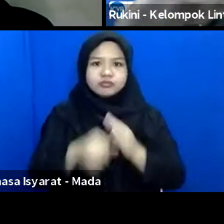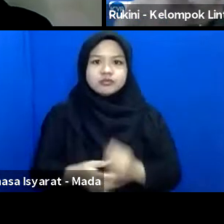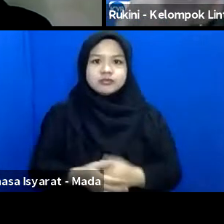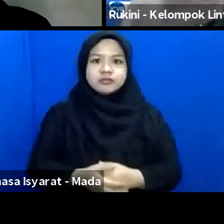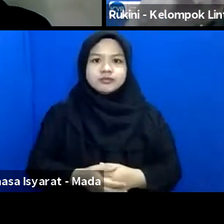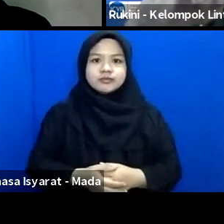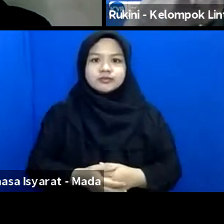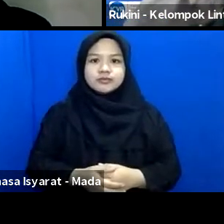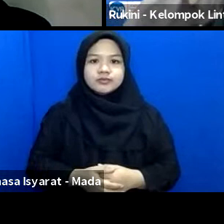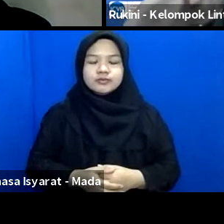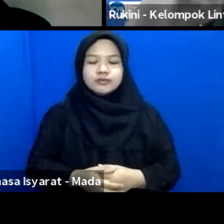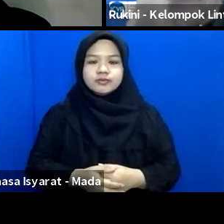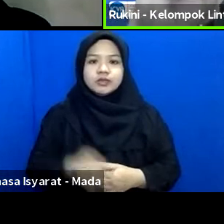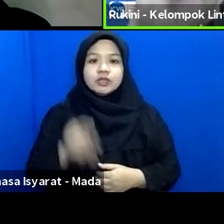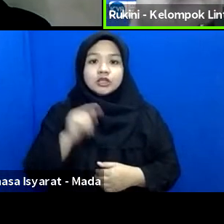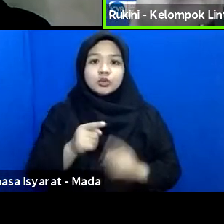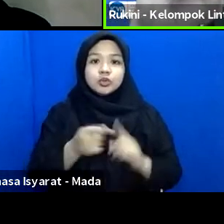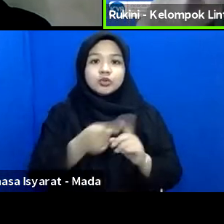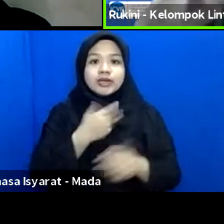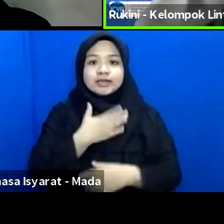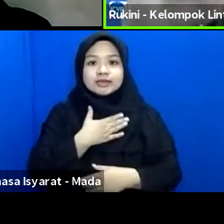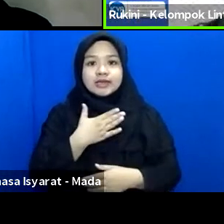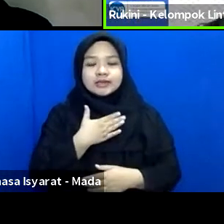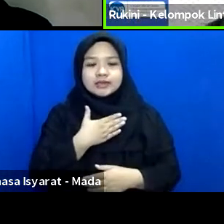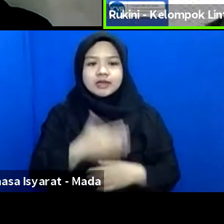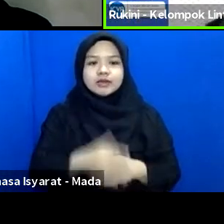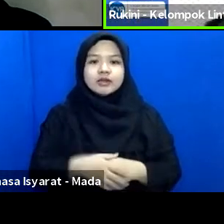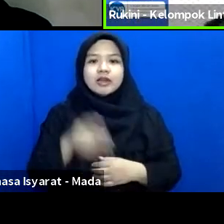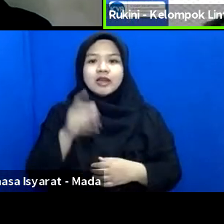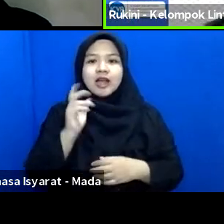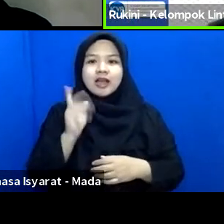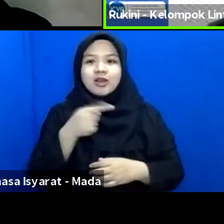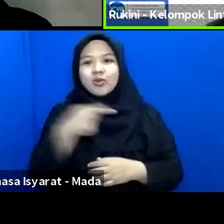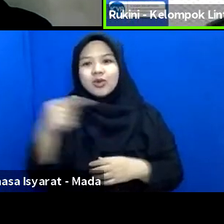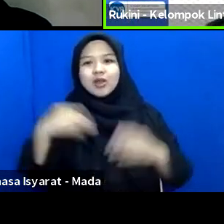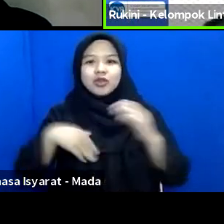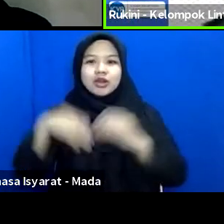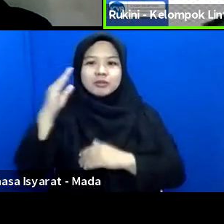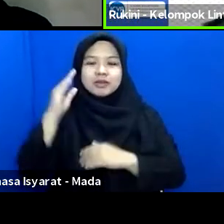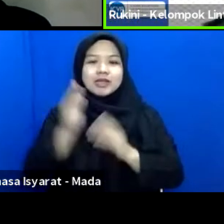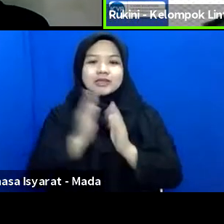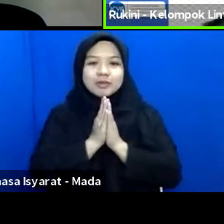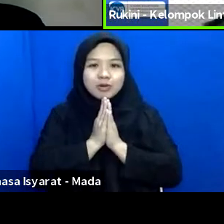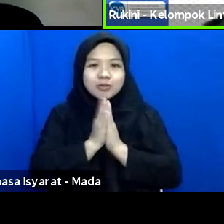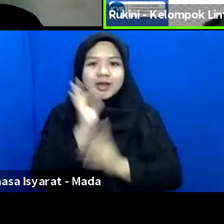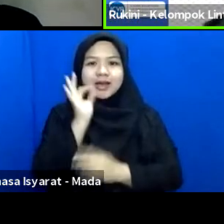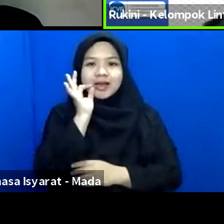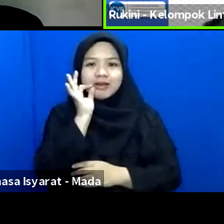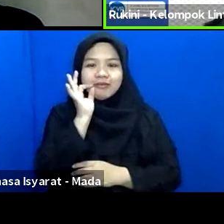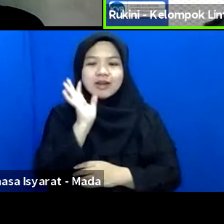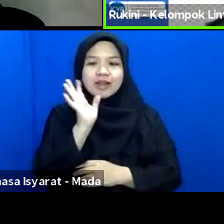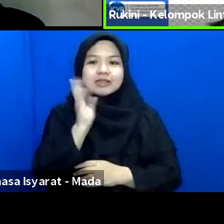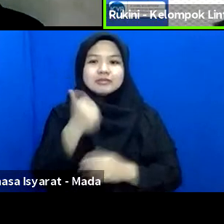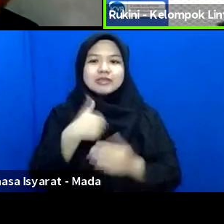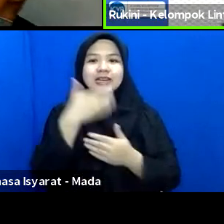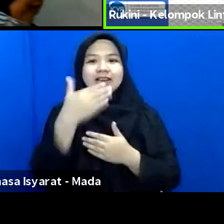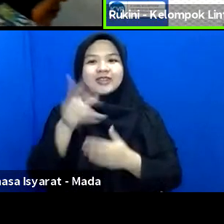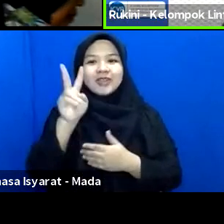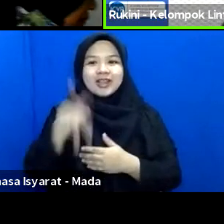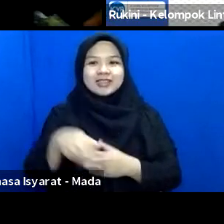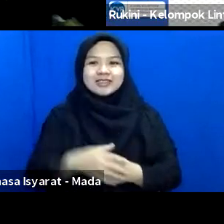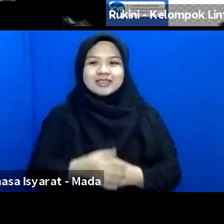itu dari saya ada kurang lebihnya saya mohon maaf nanti bisa dilanjut lagi